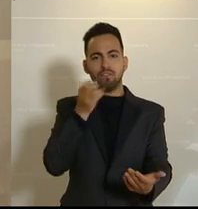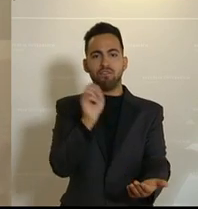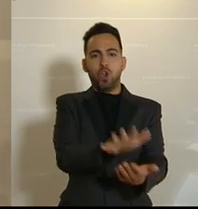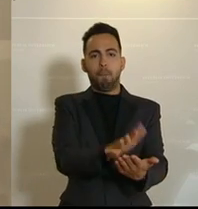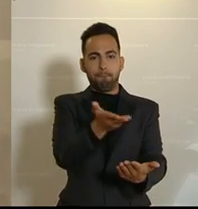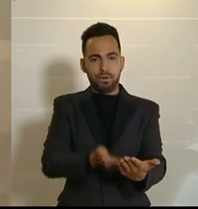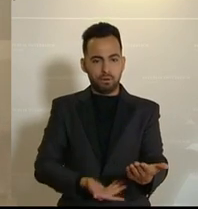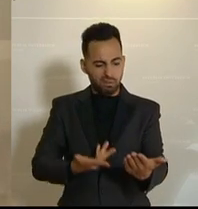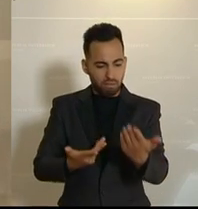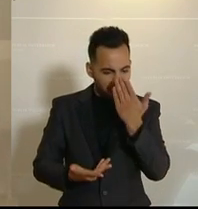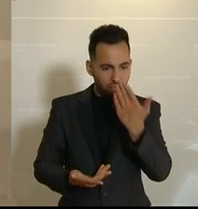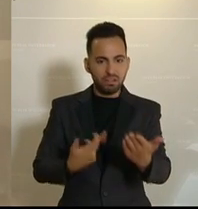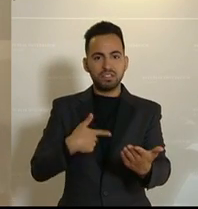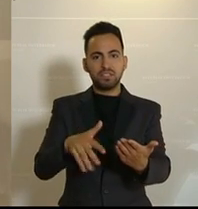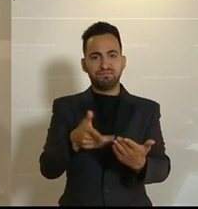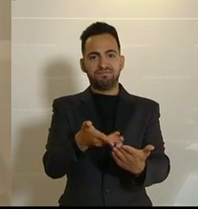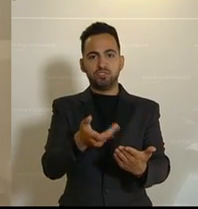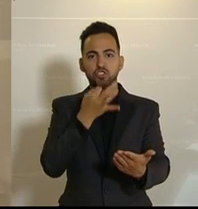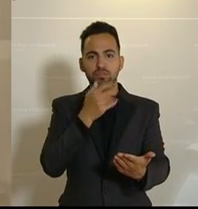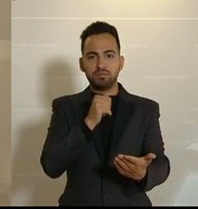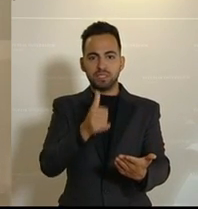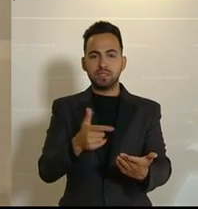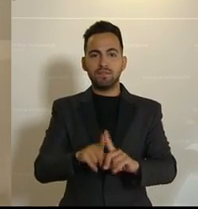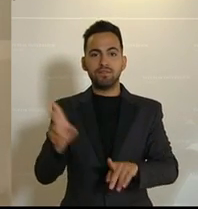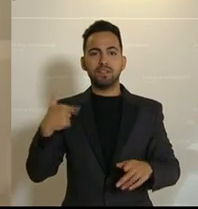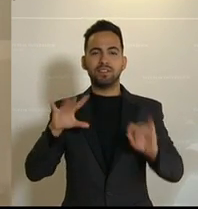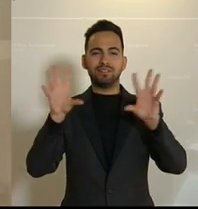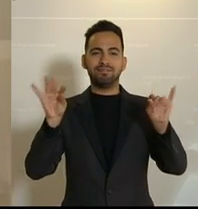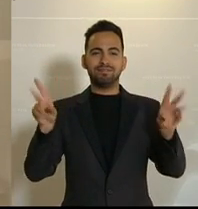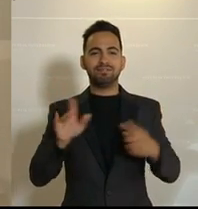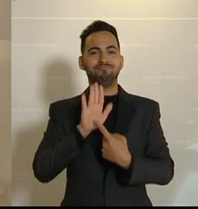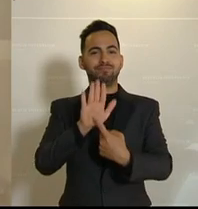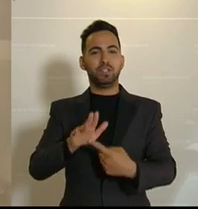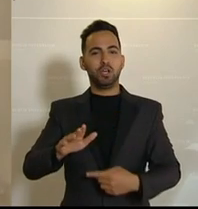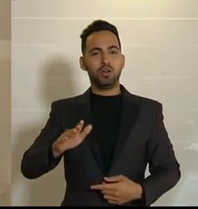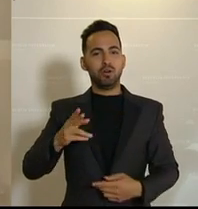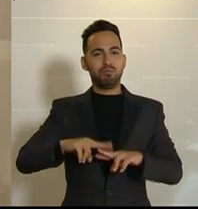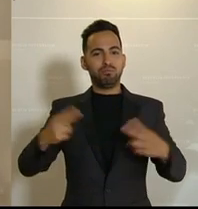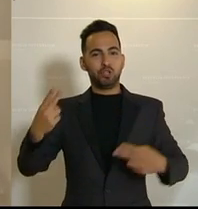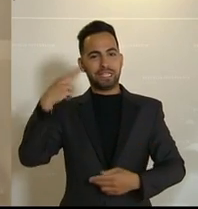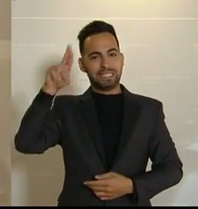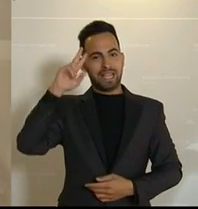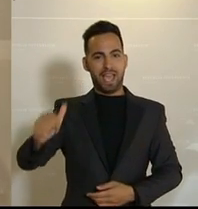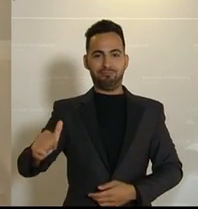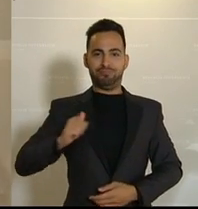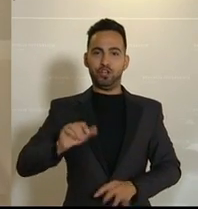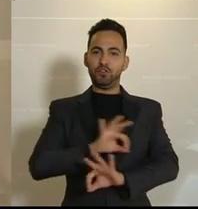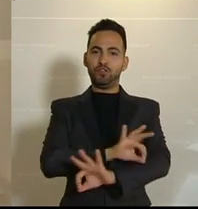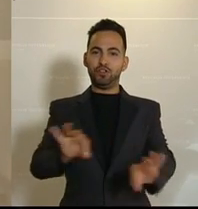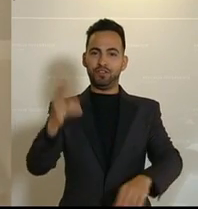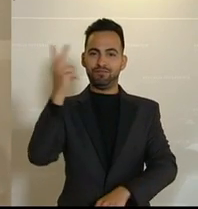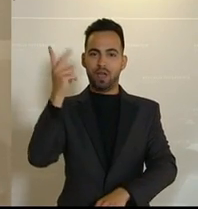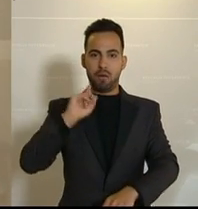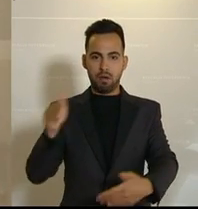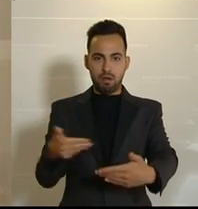Inszenieren, statt für die Anliegen des Bundesheeres zu agieren, reicht eben nicht aus. Für ein Land, das sich zur